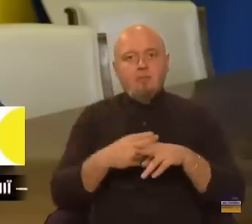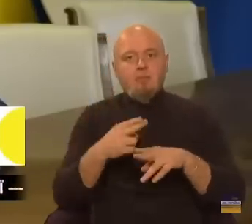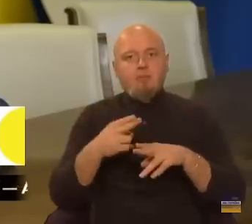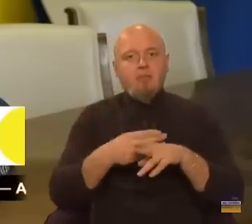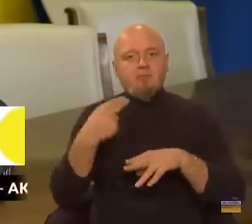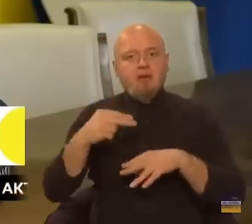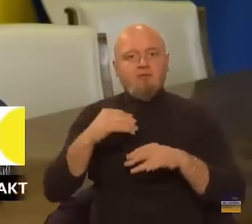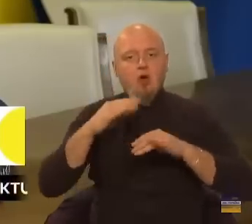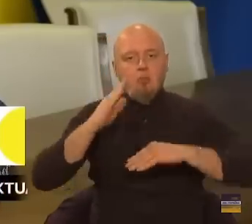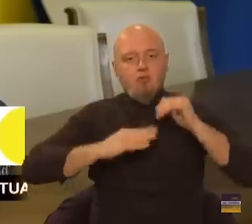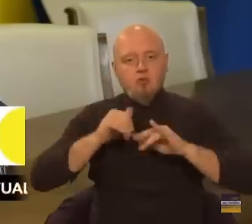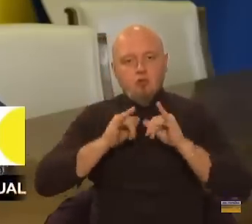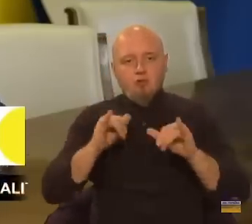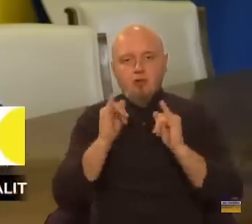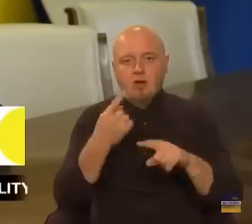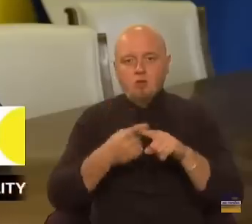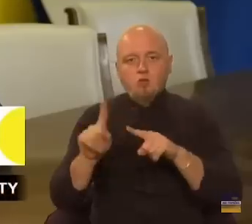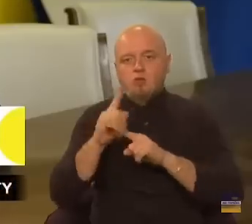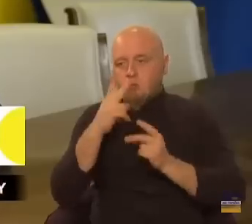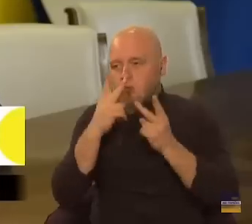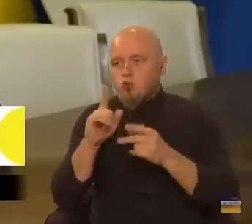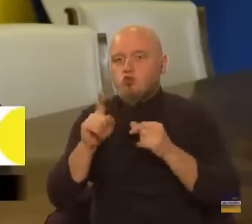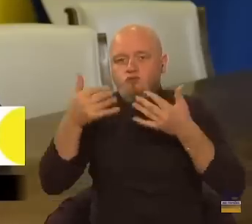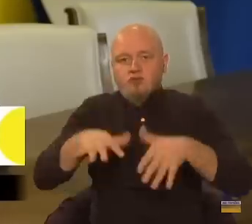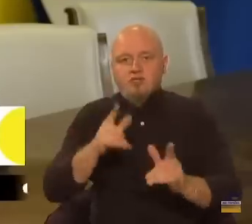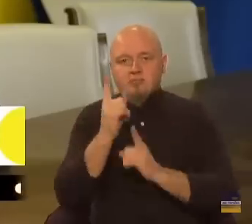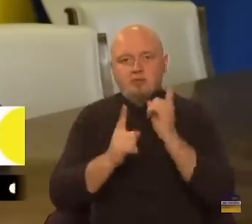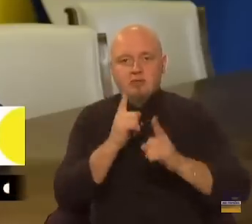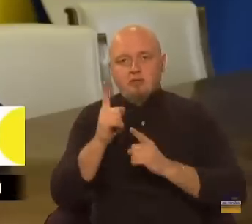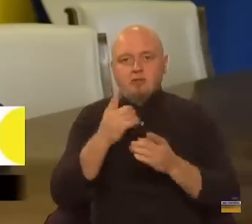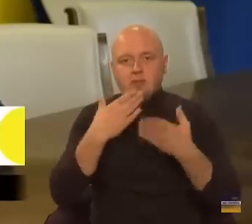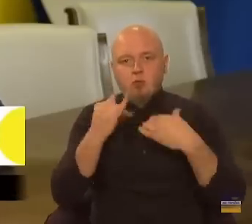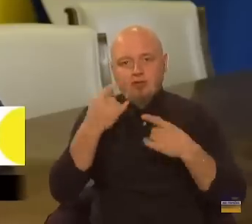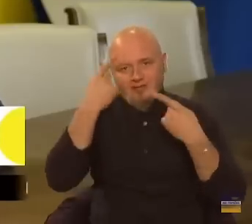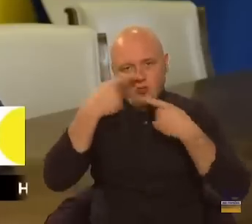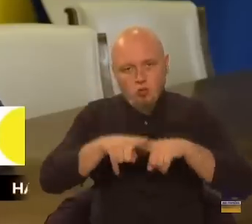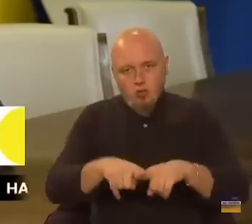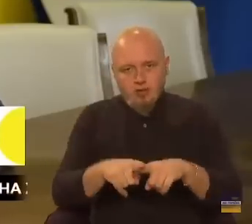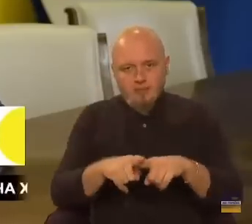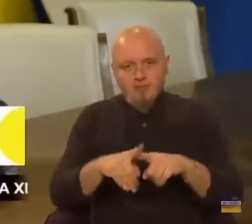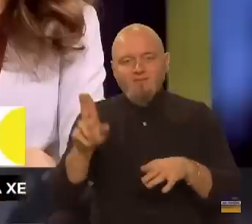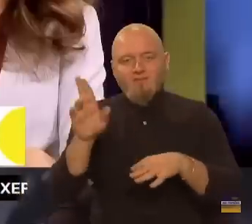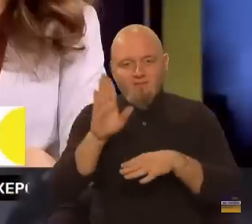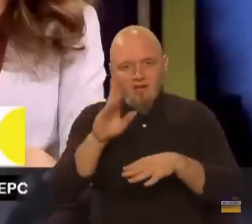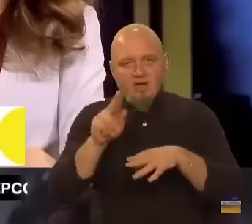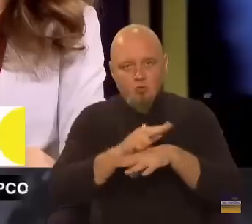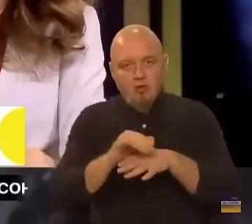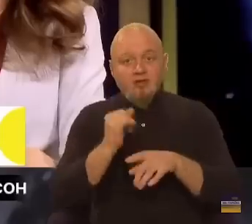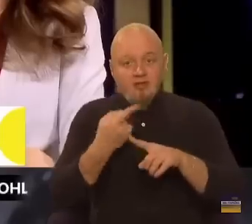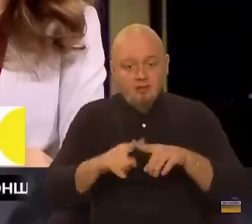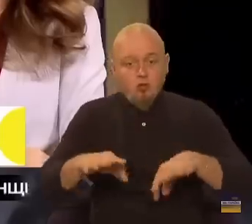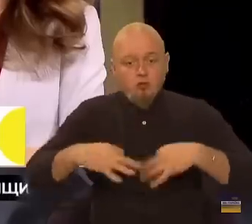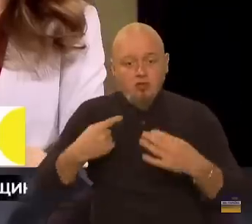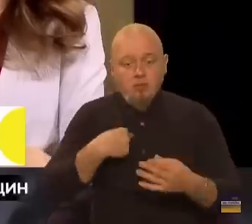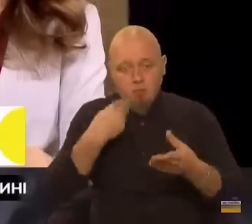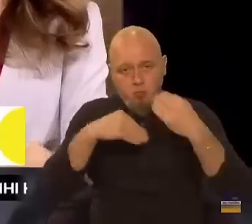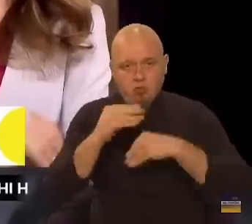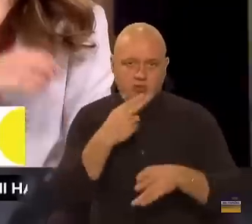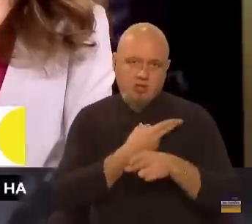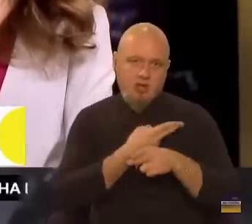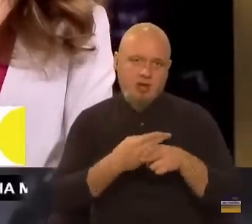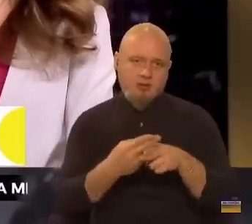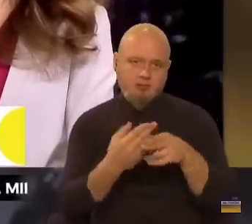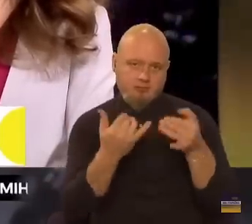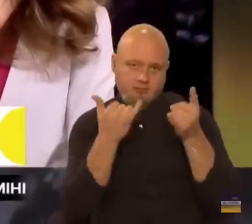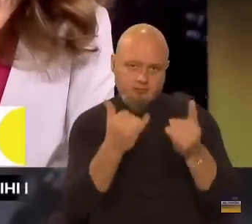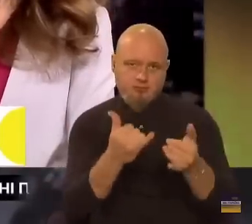професійного розвитку, для того, щоб побачити, що вже змінилися підходи і технології в лікуванні. І це дозволить нам покращити якість.